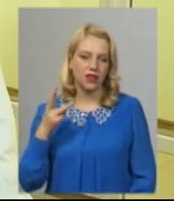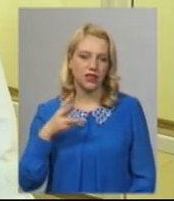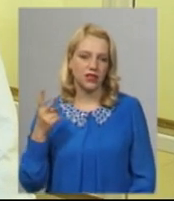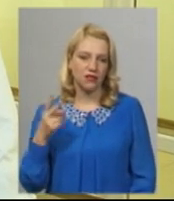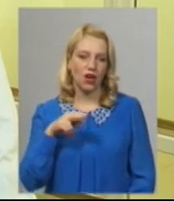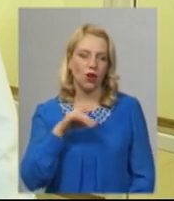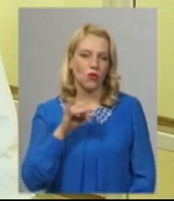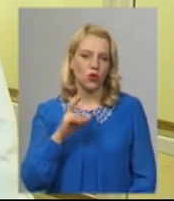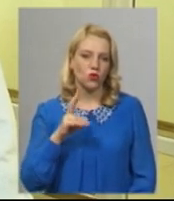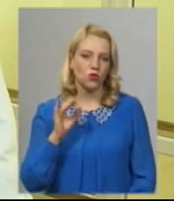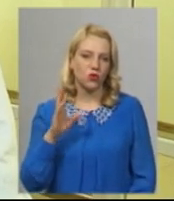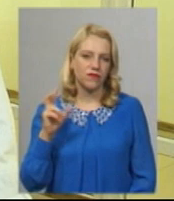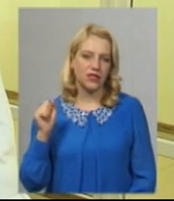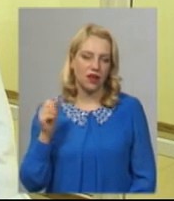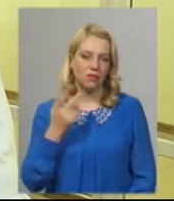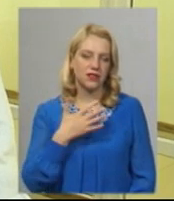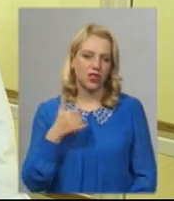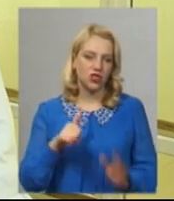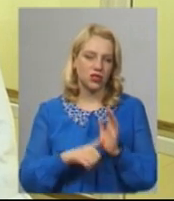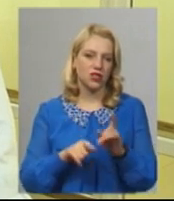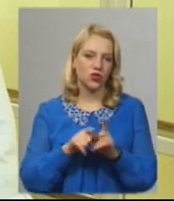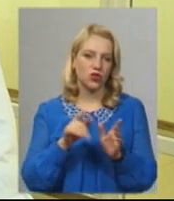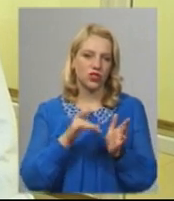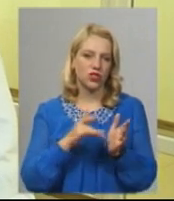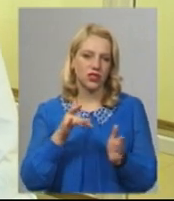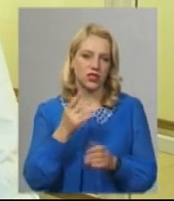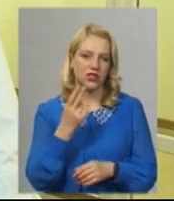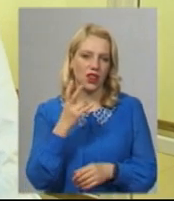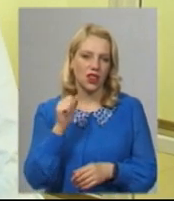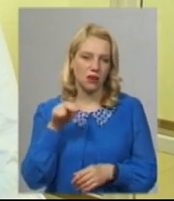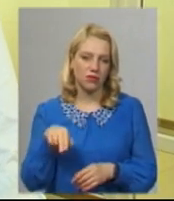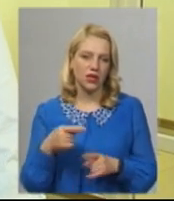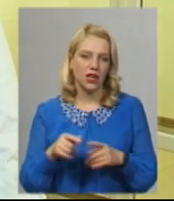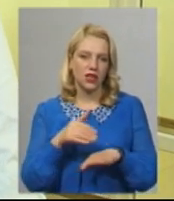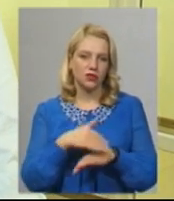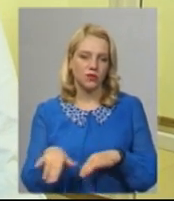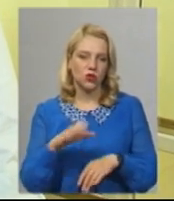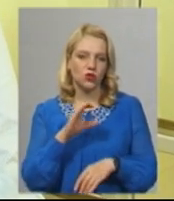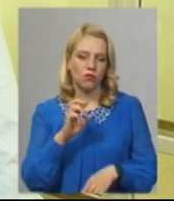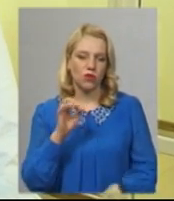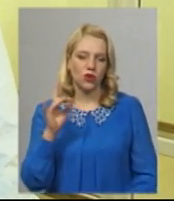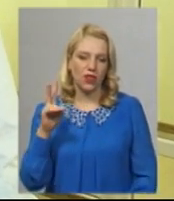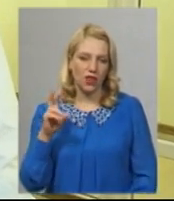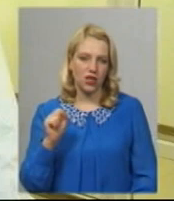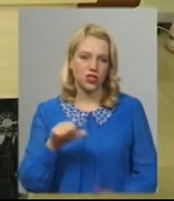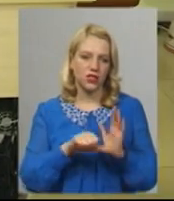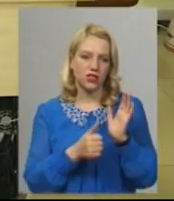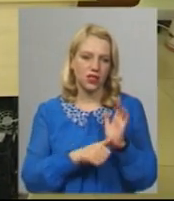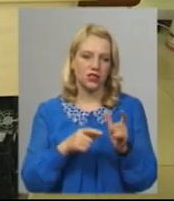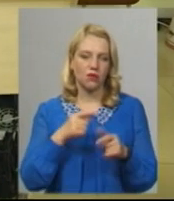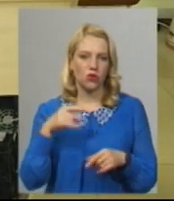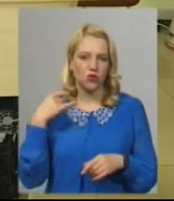56 Також можна звернутися в Центр адміністративних послуг за адресою Суборна 16 або Грушевсько 86